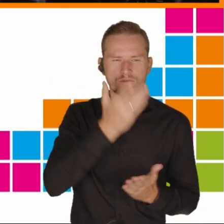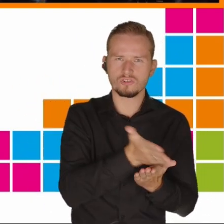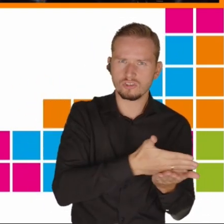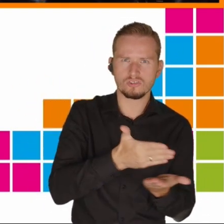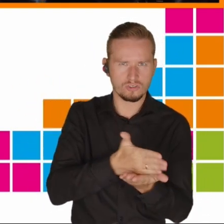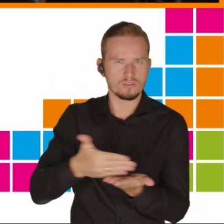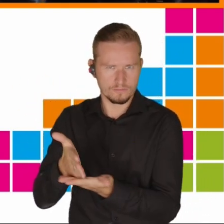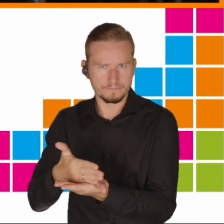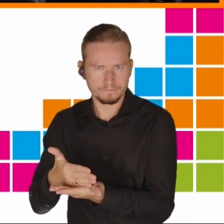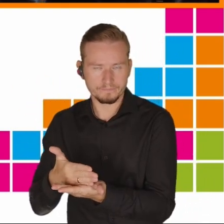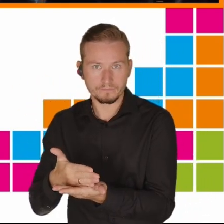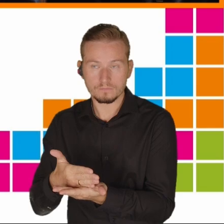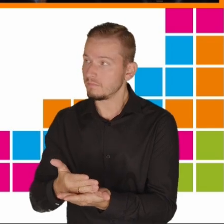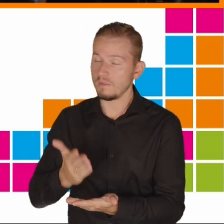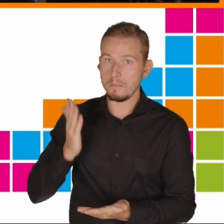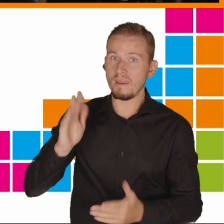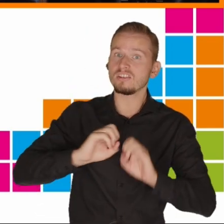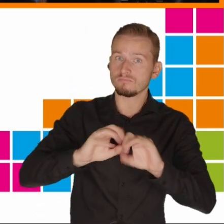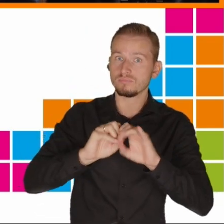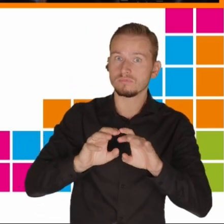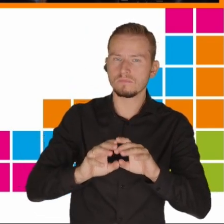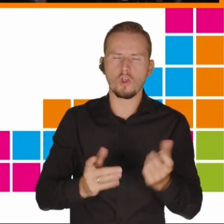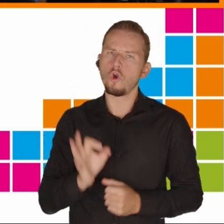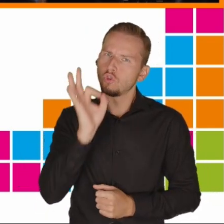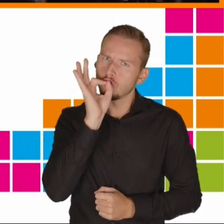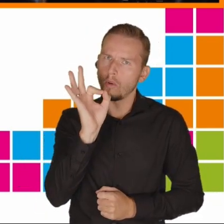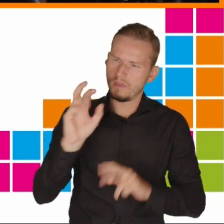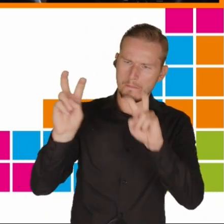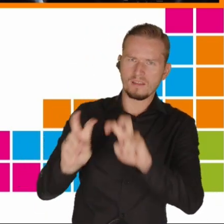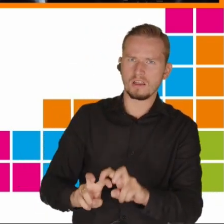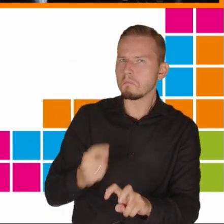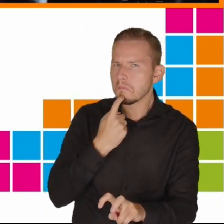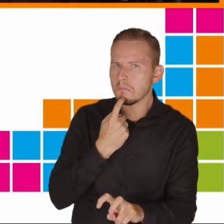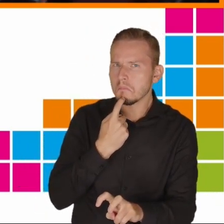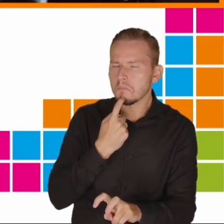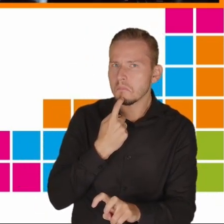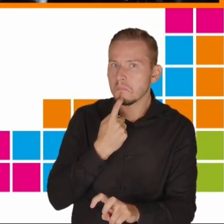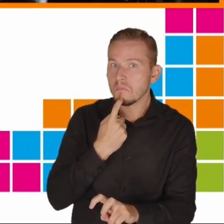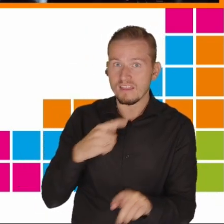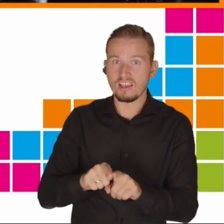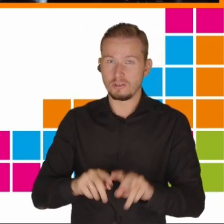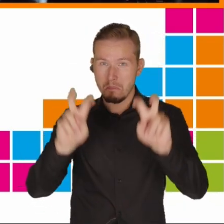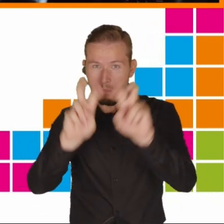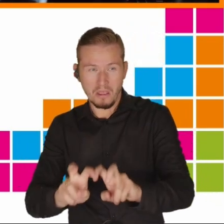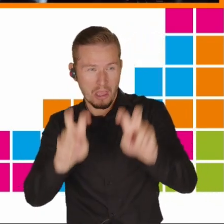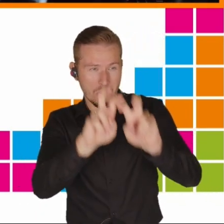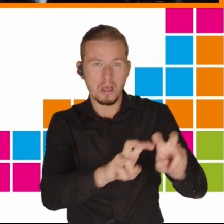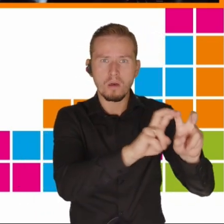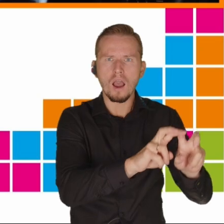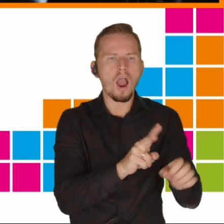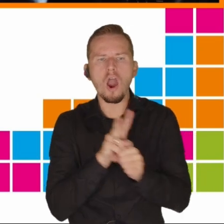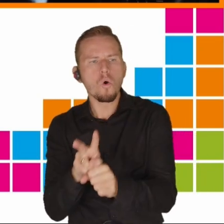Powiemy na temat tego, czym jest dobre badanie i jakim badaniom możemy ufać, wierzyć w nie.